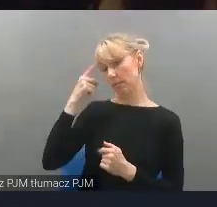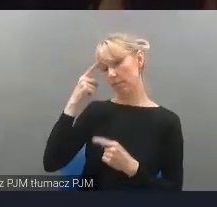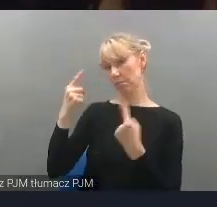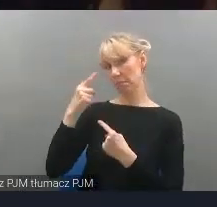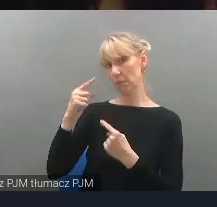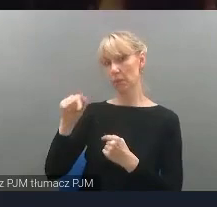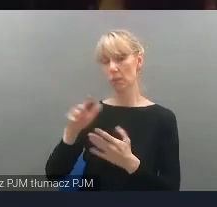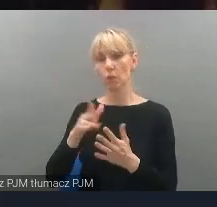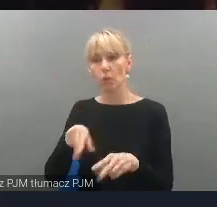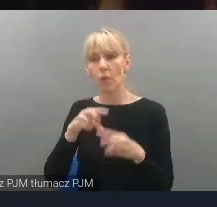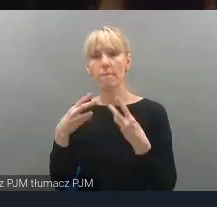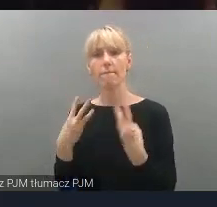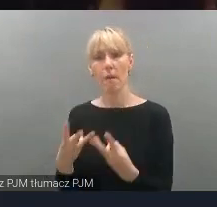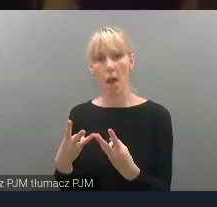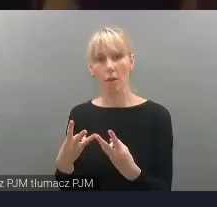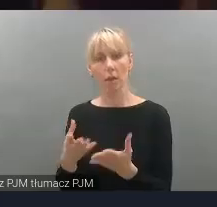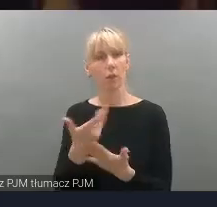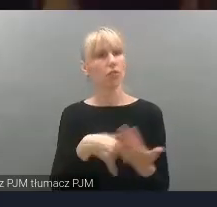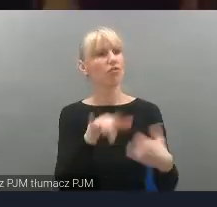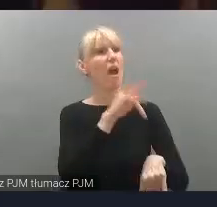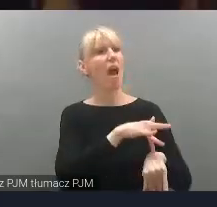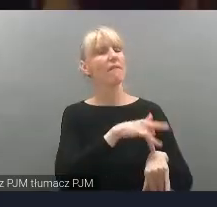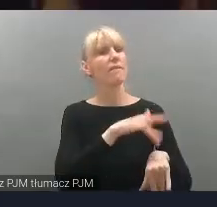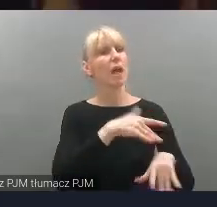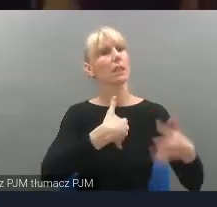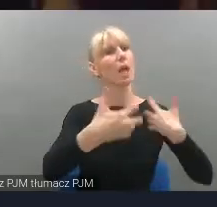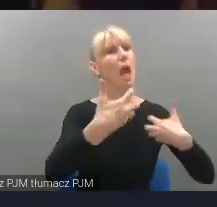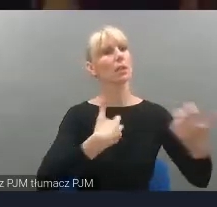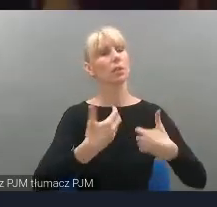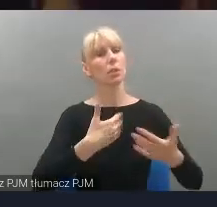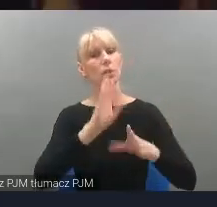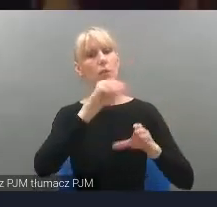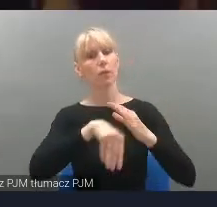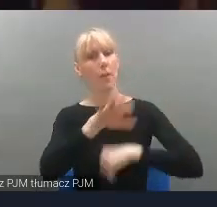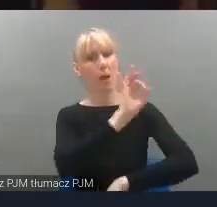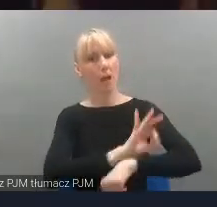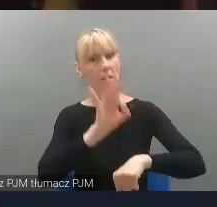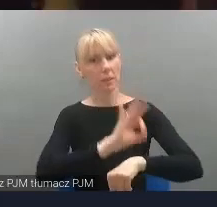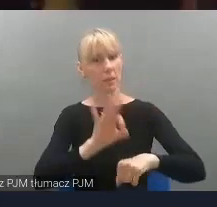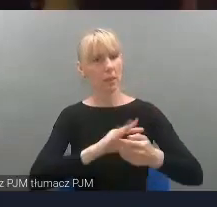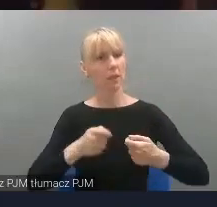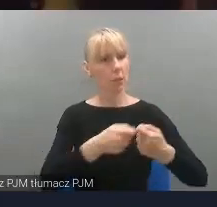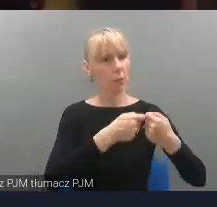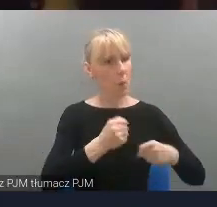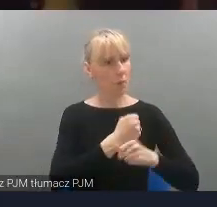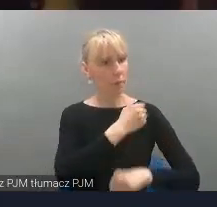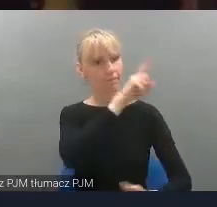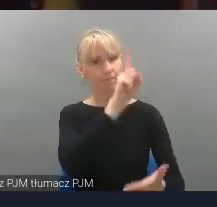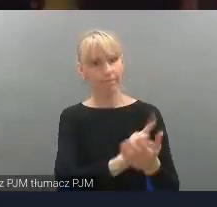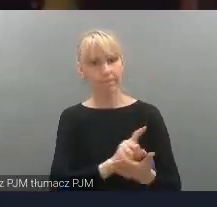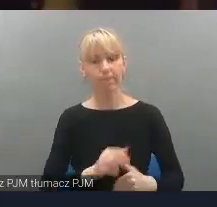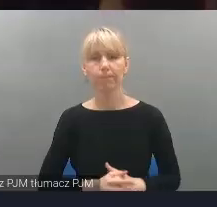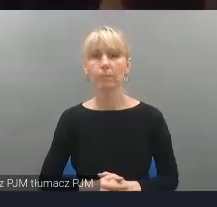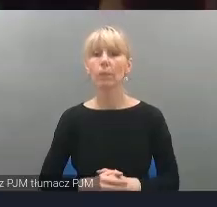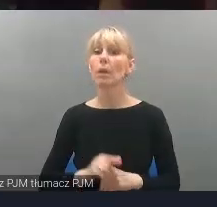osiągamy wspólnie. Więc stawiam na to, żeby więcej takich doświadczeń pojawiało się w życiu tych ludzi, żeby